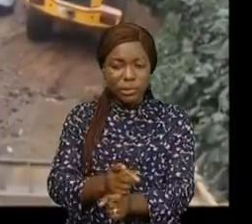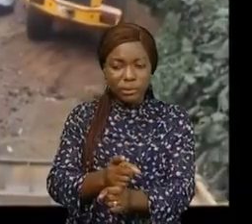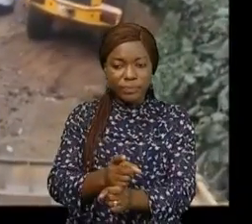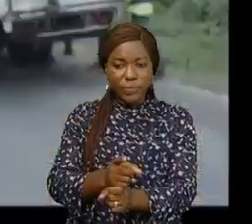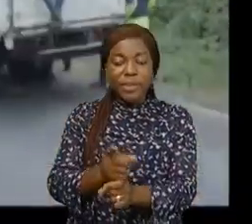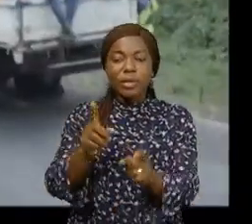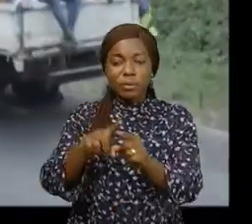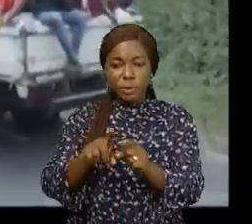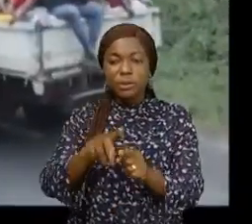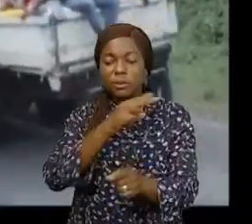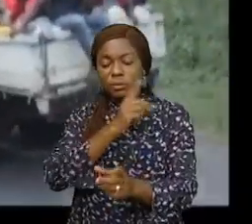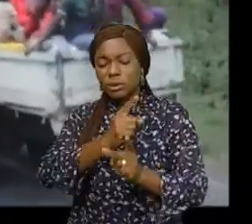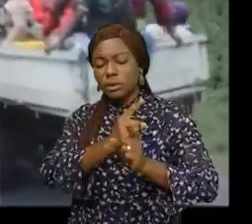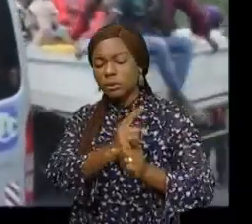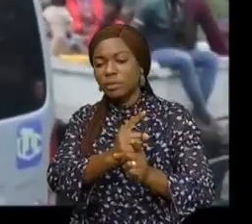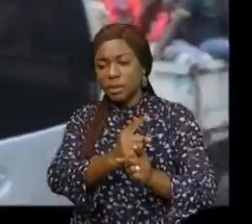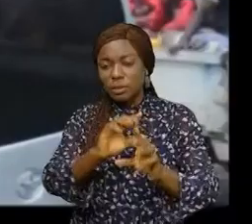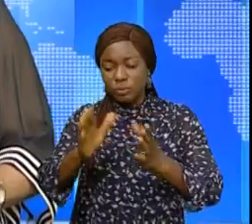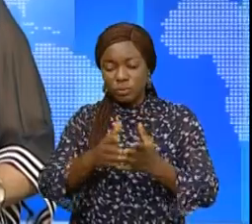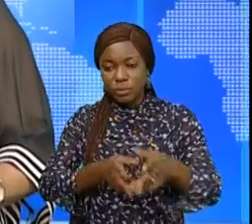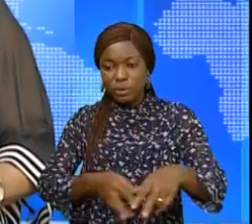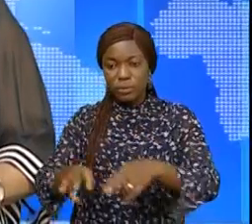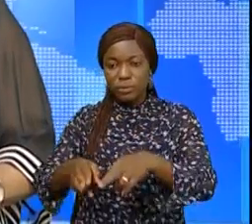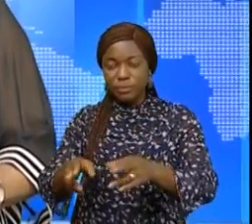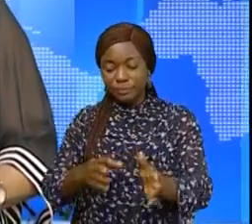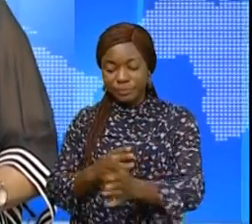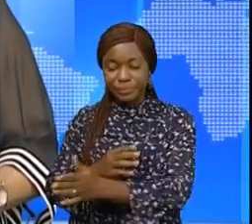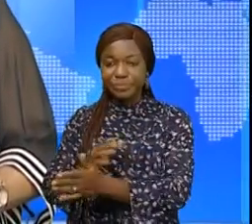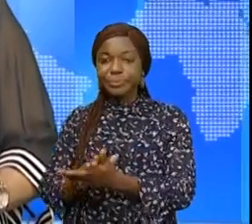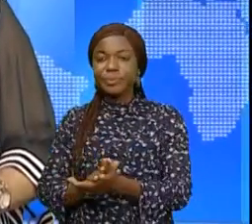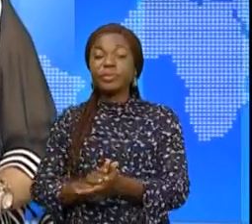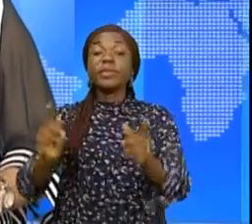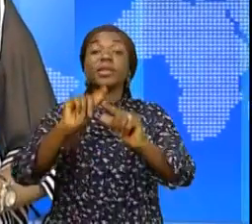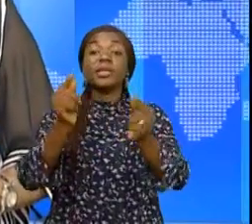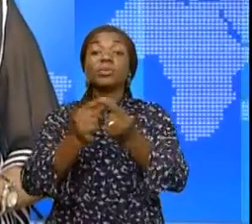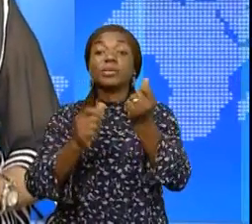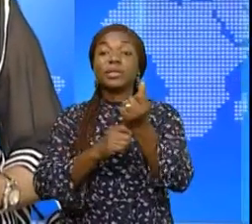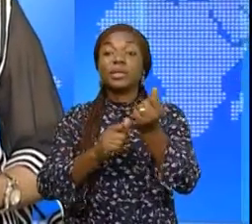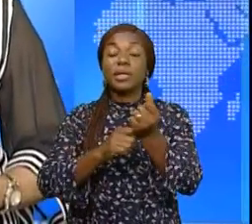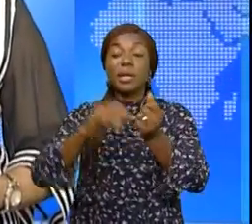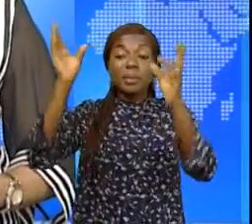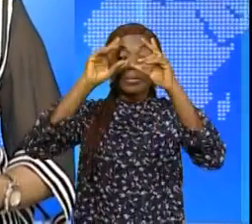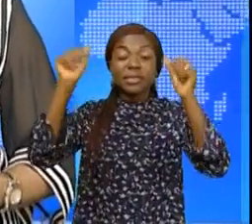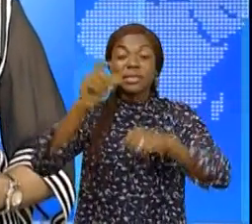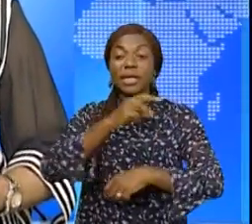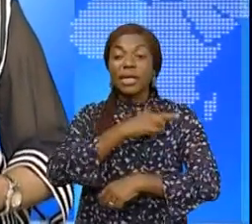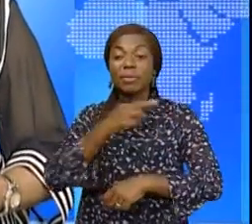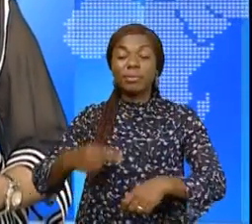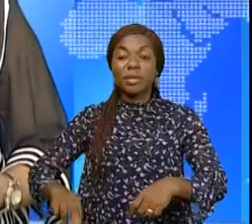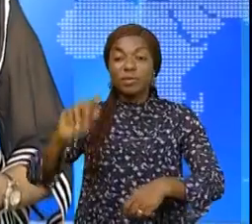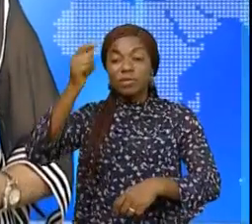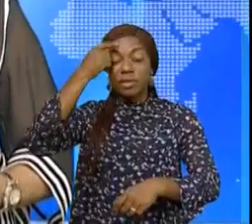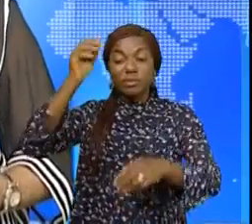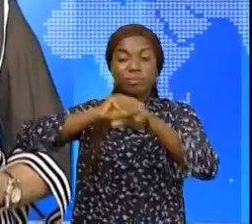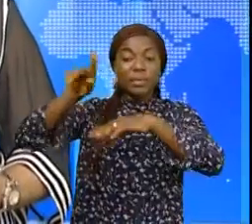des militaires qui sécurisent la traversée. La délégation mixte présidence de la république et gouvernement dépêchée à